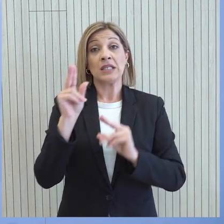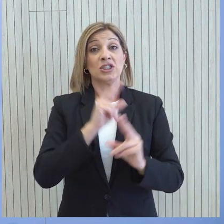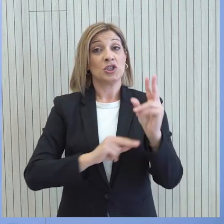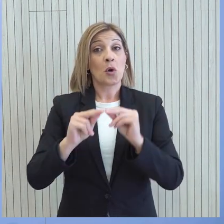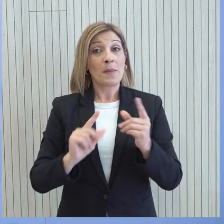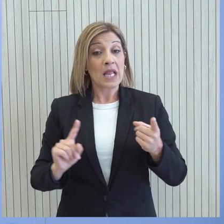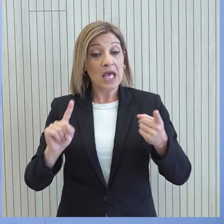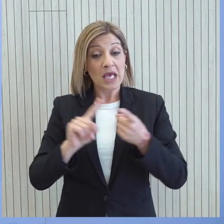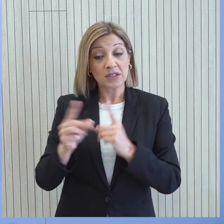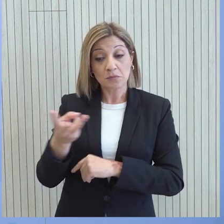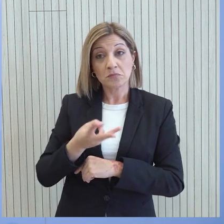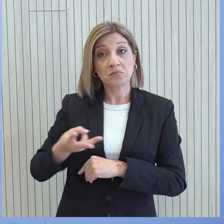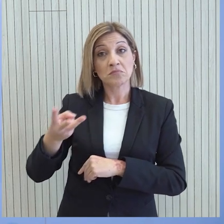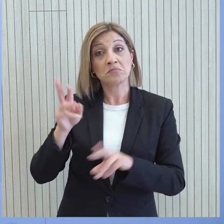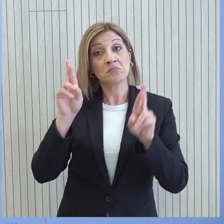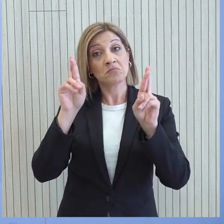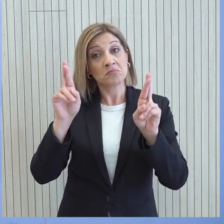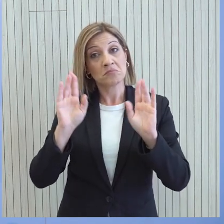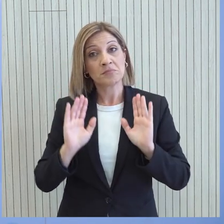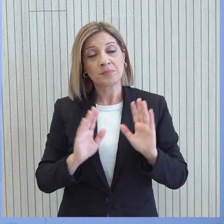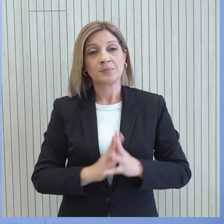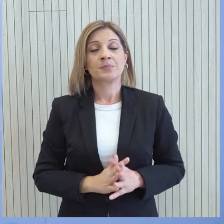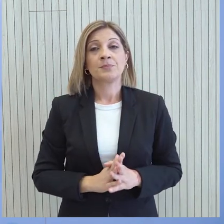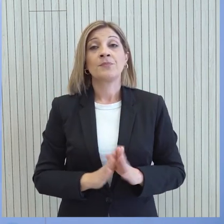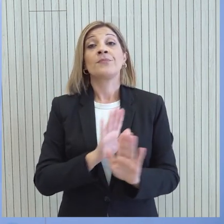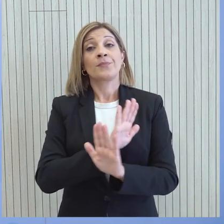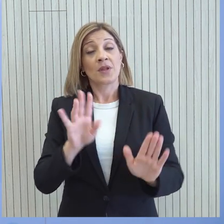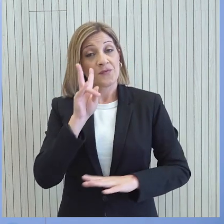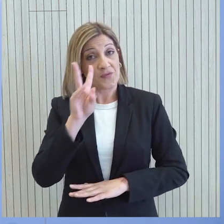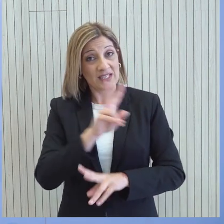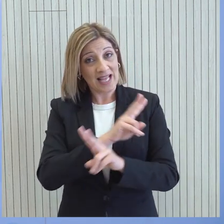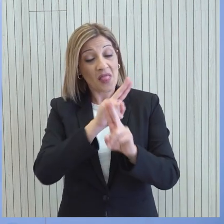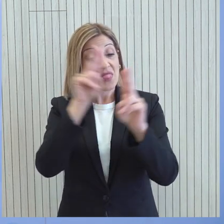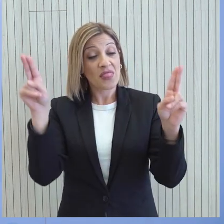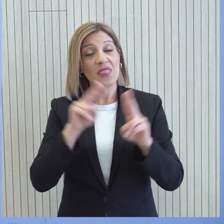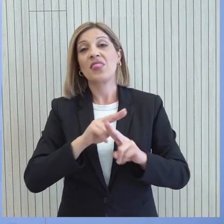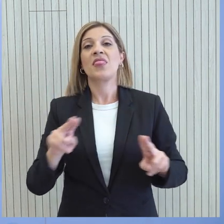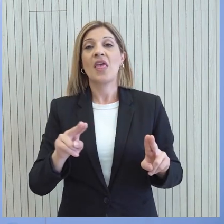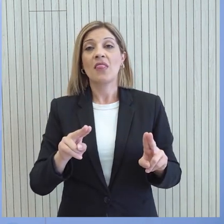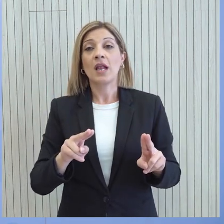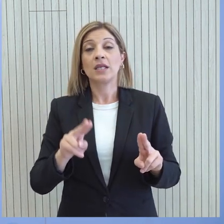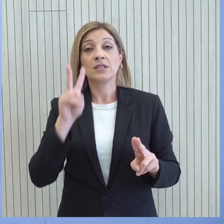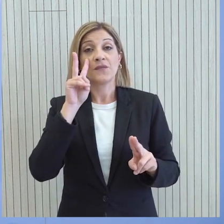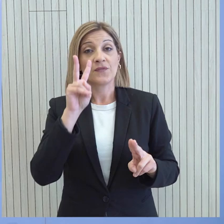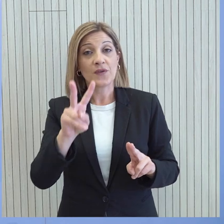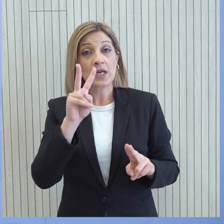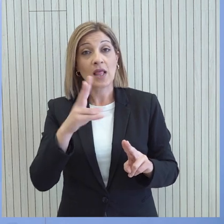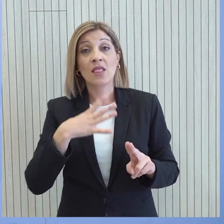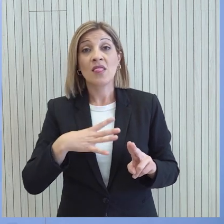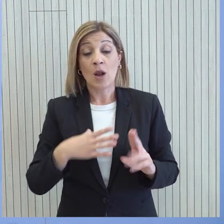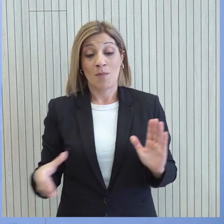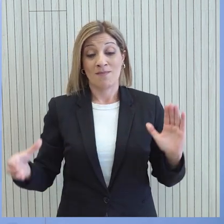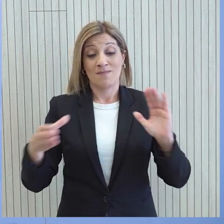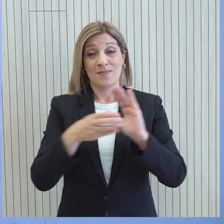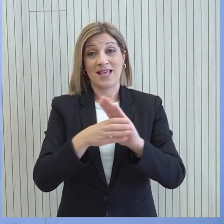διαπραγματεύσεων από το σημείο που έχουν διακοπεί. Είναι πλέον εμφανές στην διεθνή κοινότητα ότι οι δυνατότητες μιας επανενωμένης